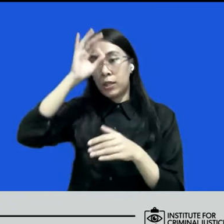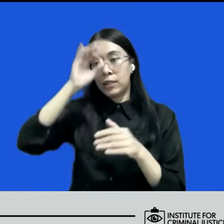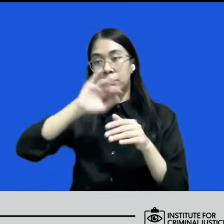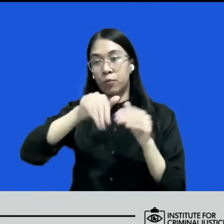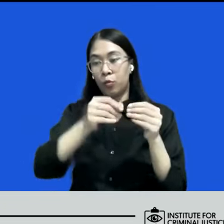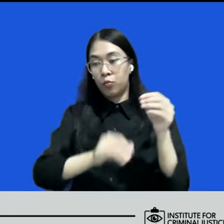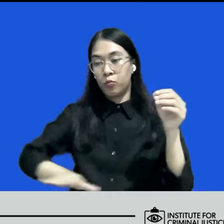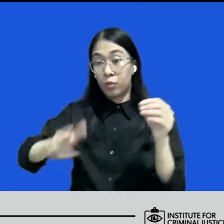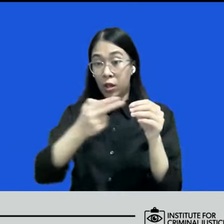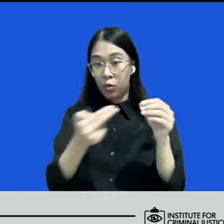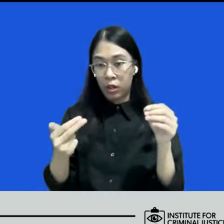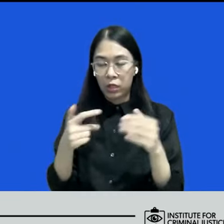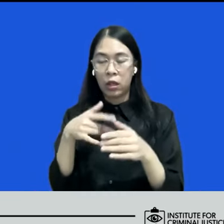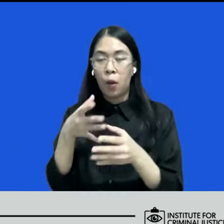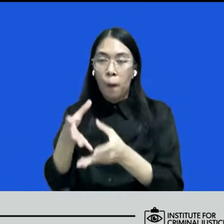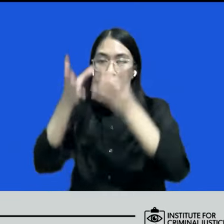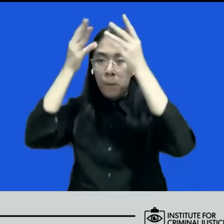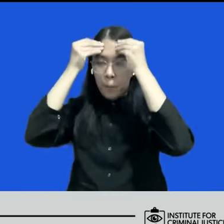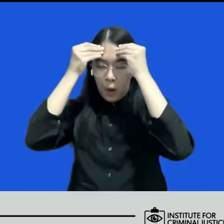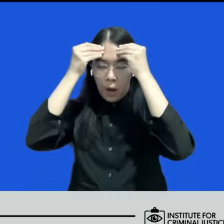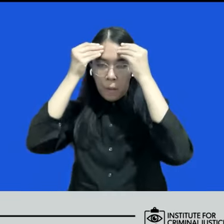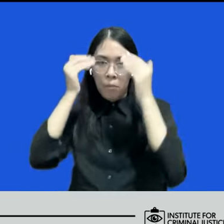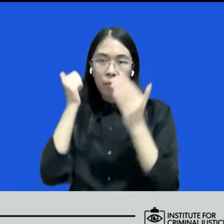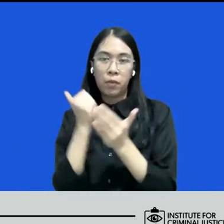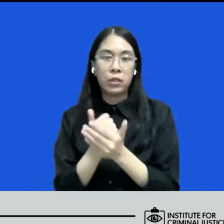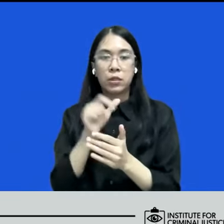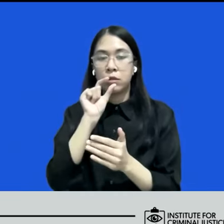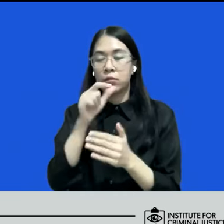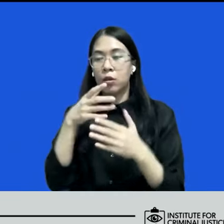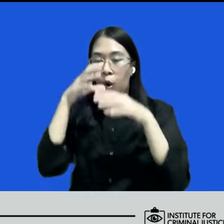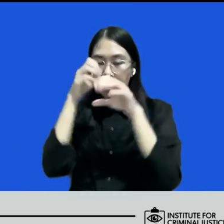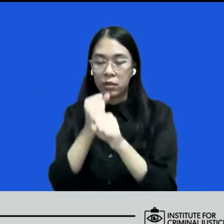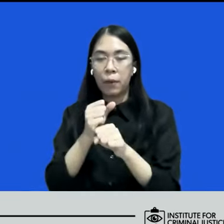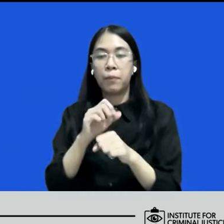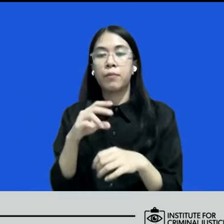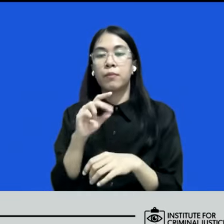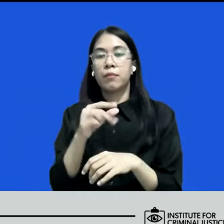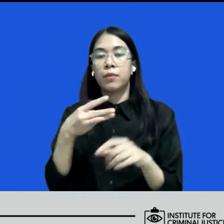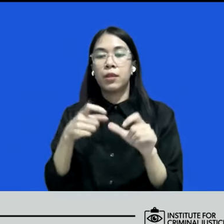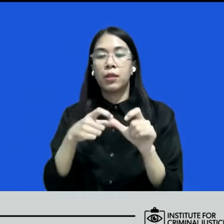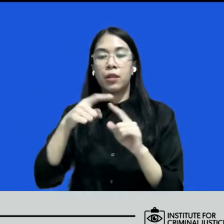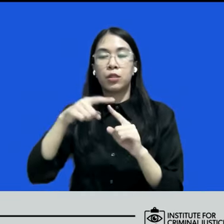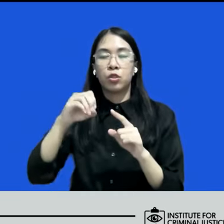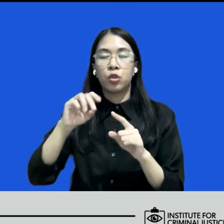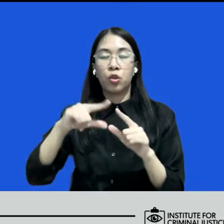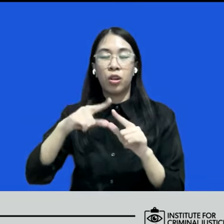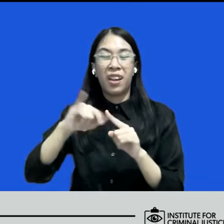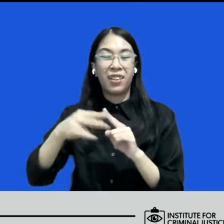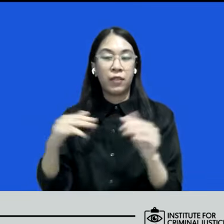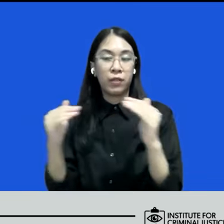memahami betul tentang konsep restoratif justice ini sebenarnya sama dengan